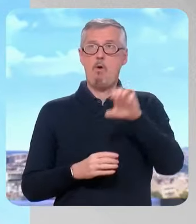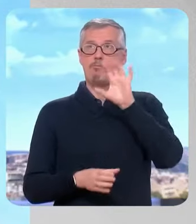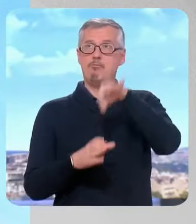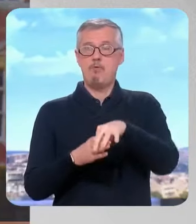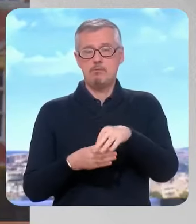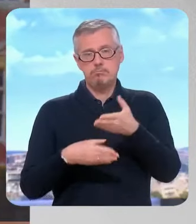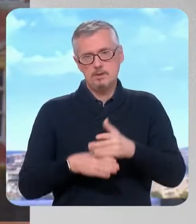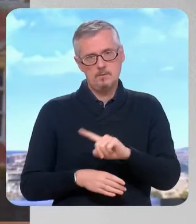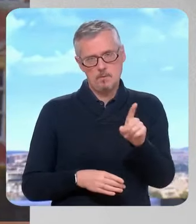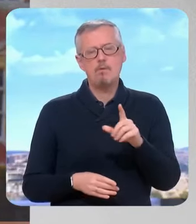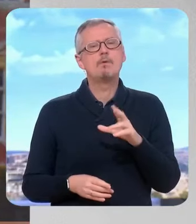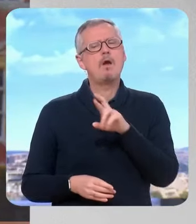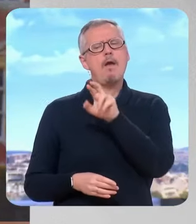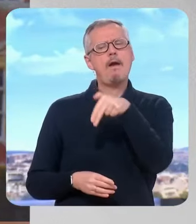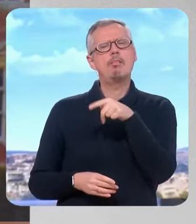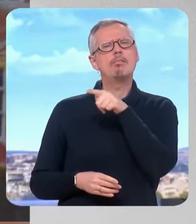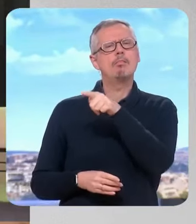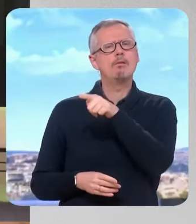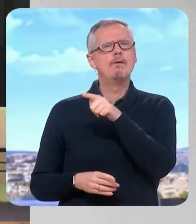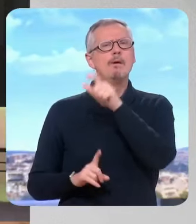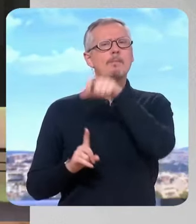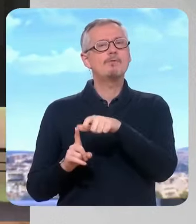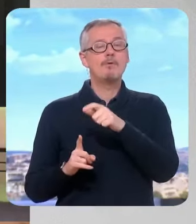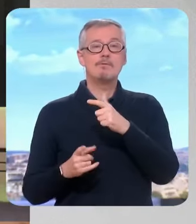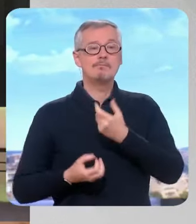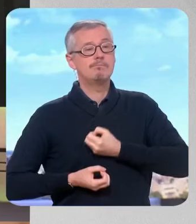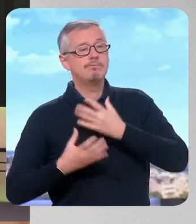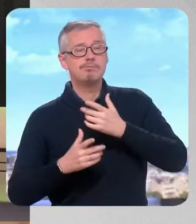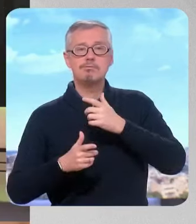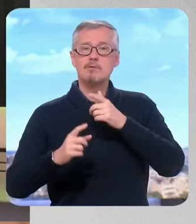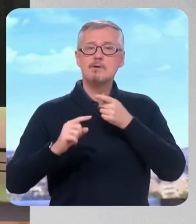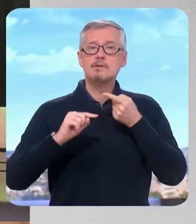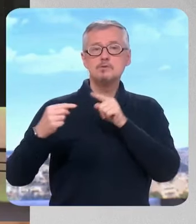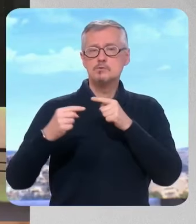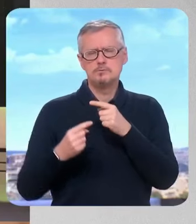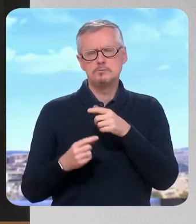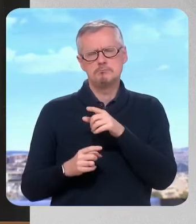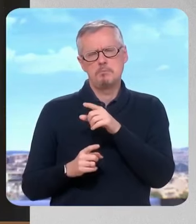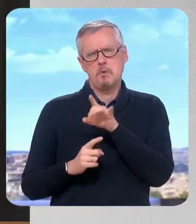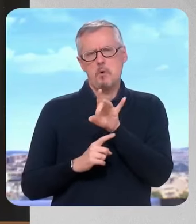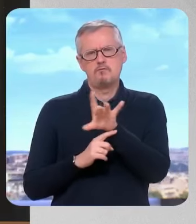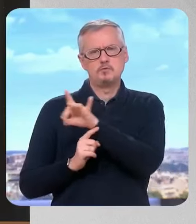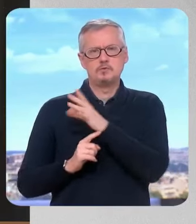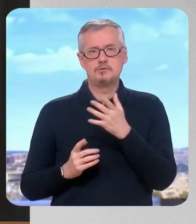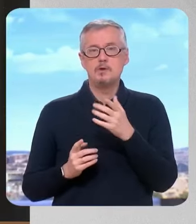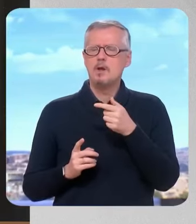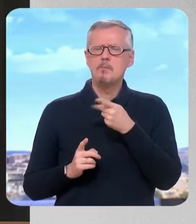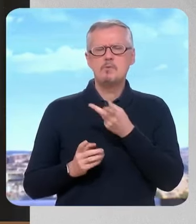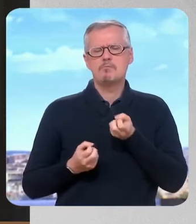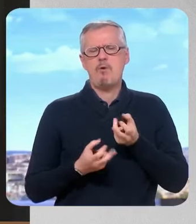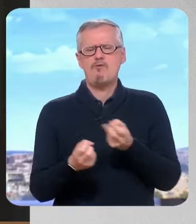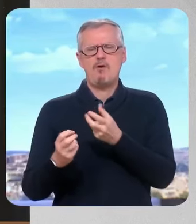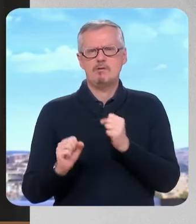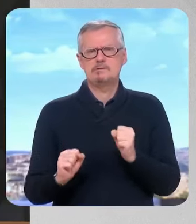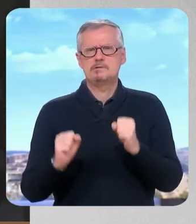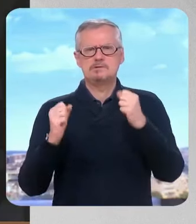stratégie d'évitement du candidat du Rassemblement national, puisqu'il est assez peu présent. Contant capitalisé au fond que sur la colère. Cette campagne,